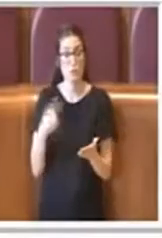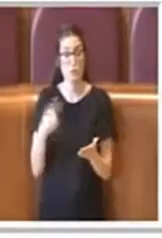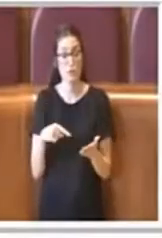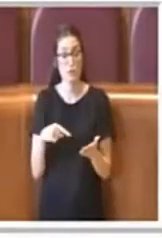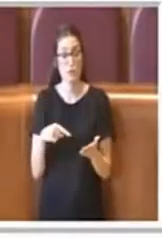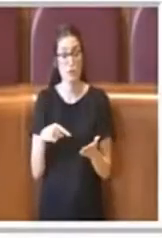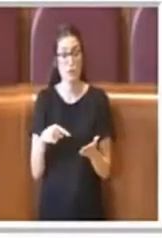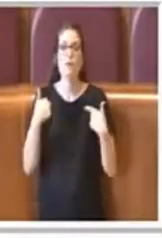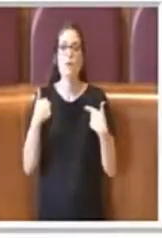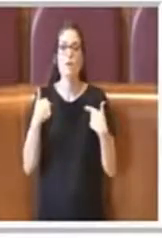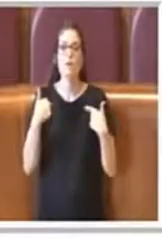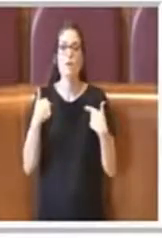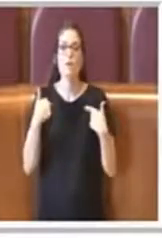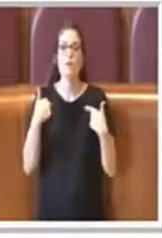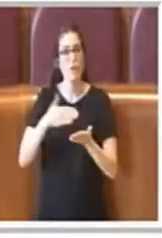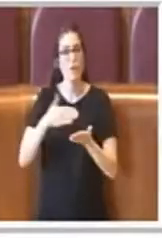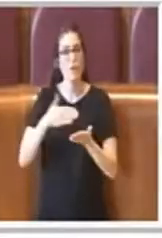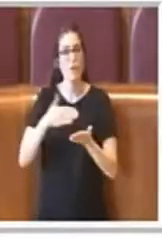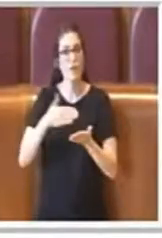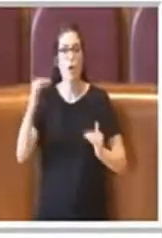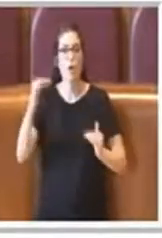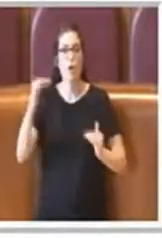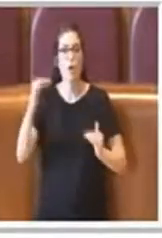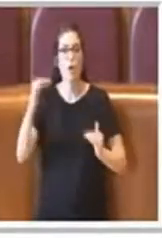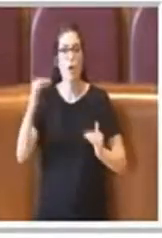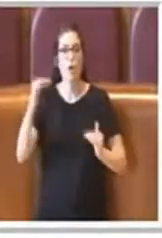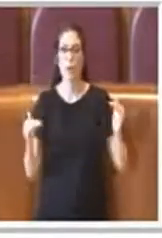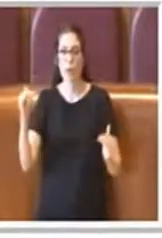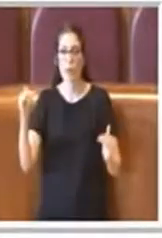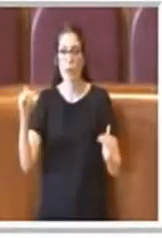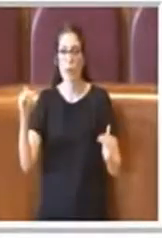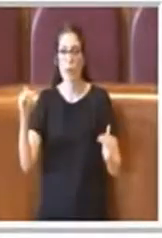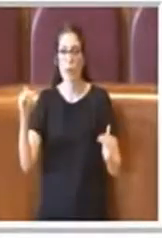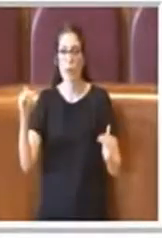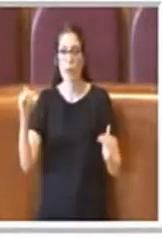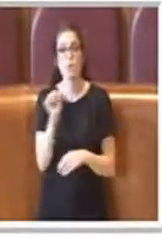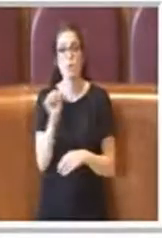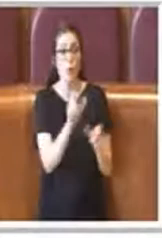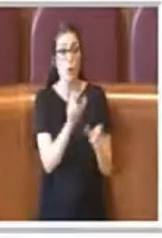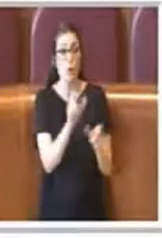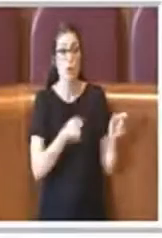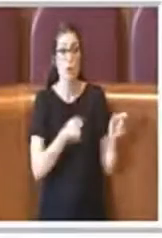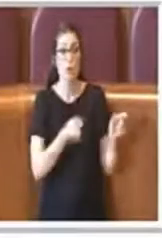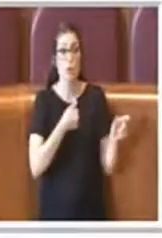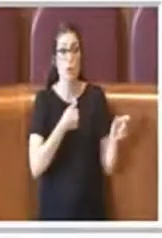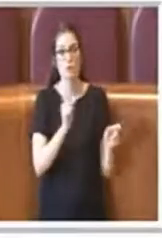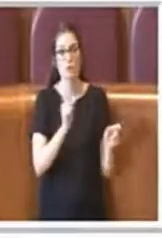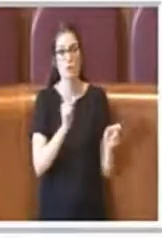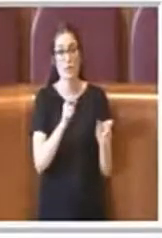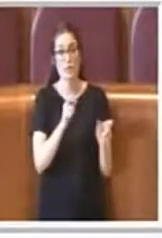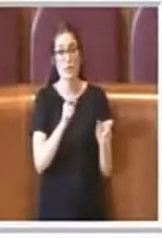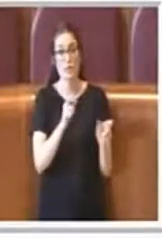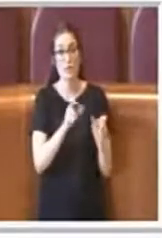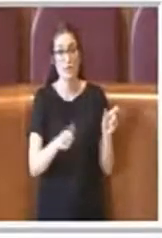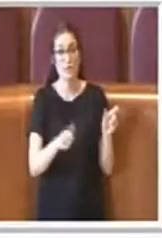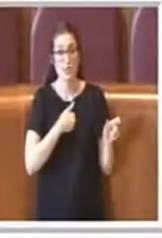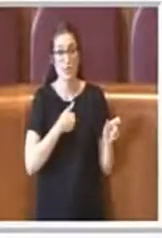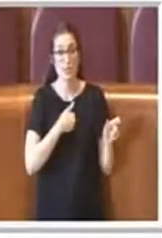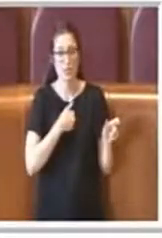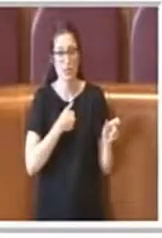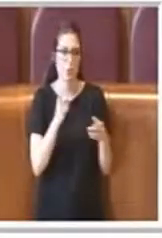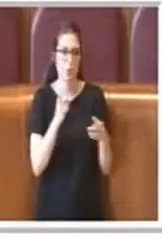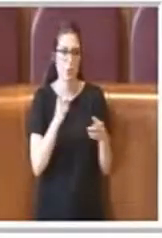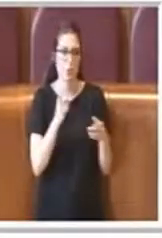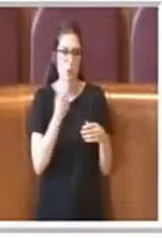sicuramente a valorizzare gli equilibri non solo ovviamente dei singoli cittadini perché è giusto che anche loro